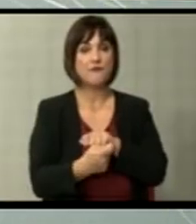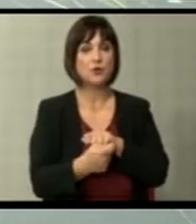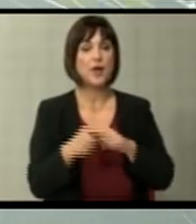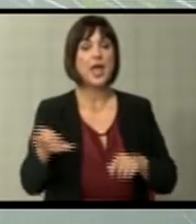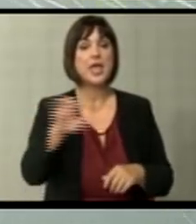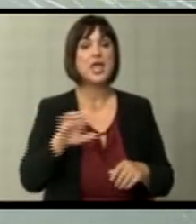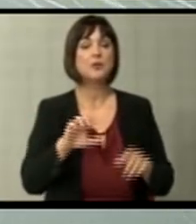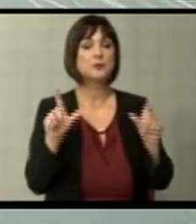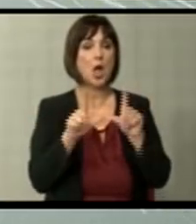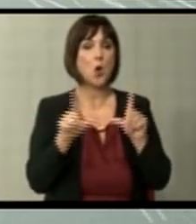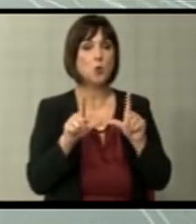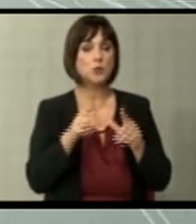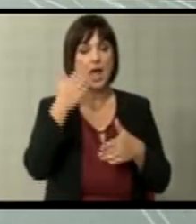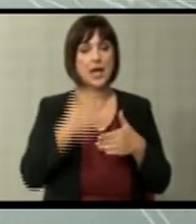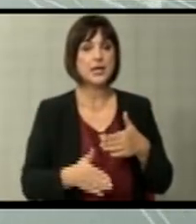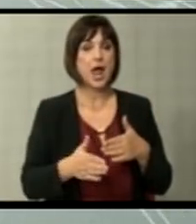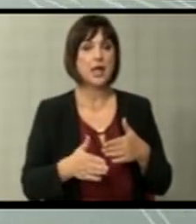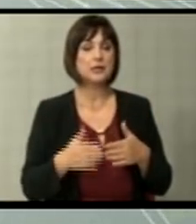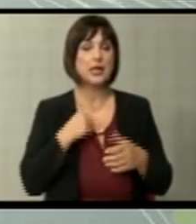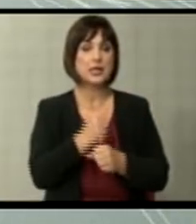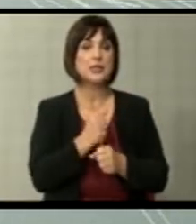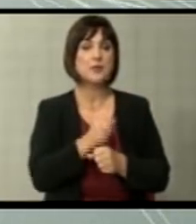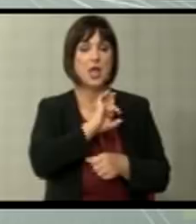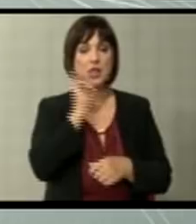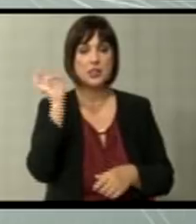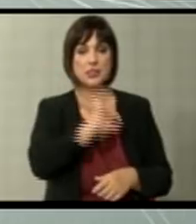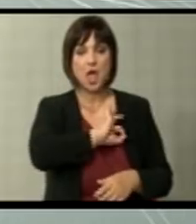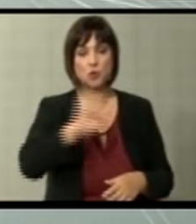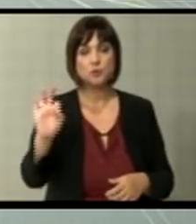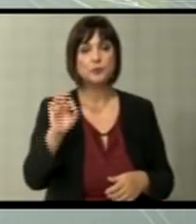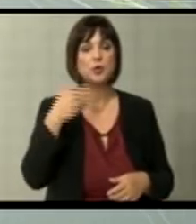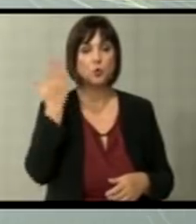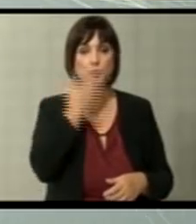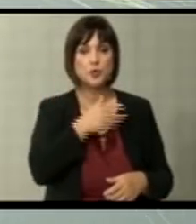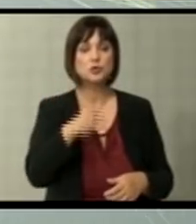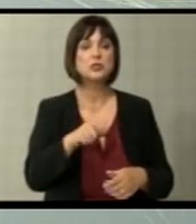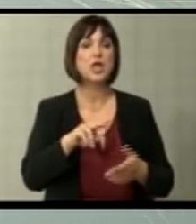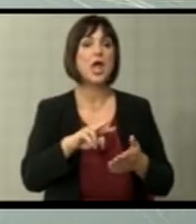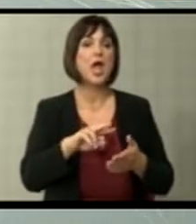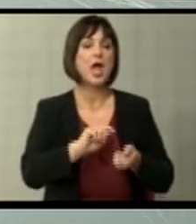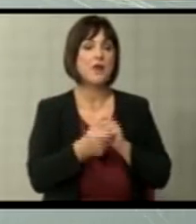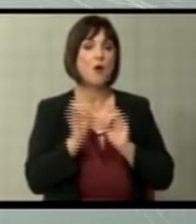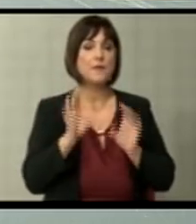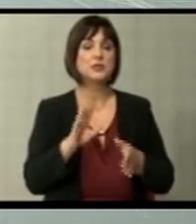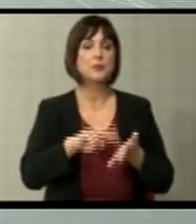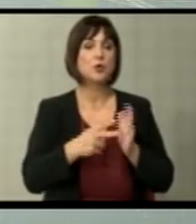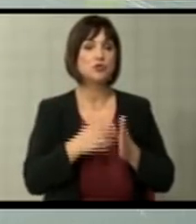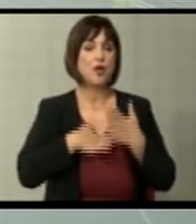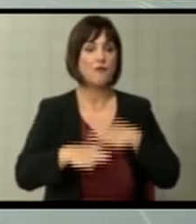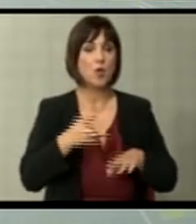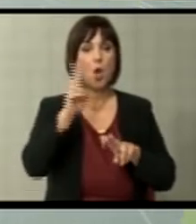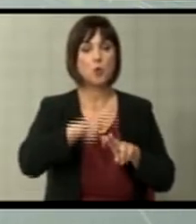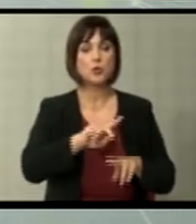Европската Унија на крајот да ги направиме и најуспешните реформи без политичка воја, без политичка одлука нема тога да